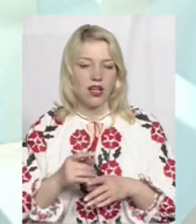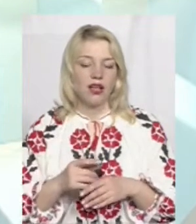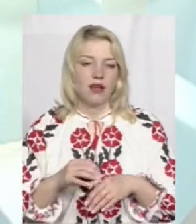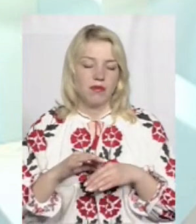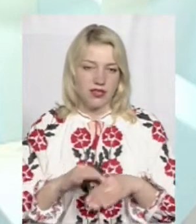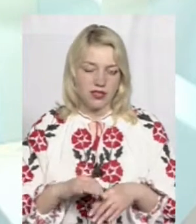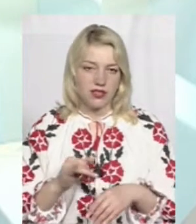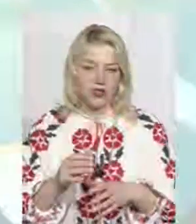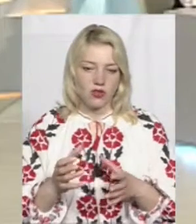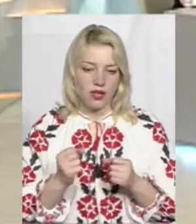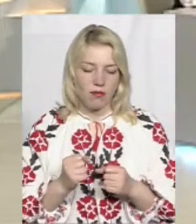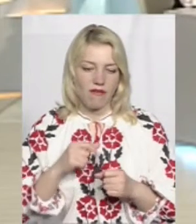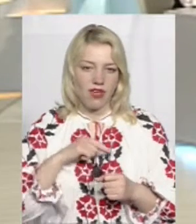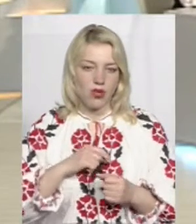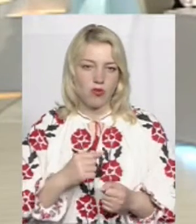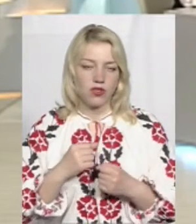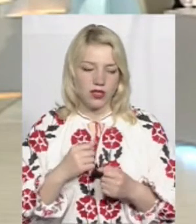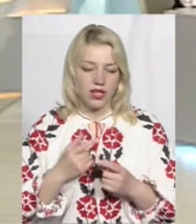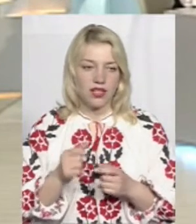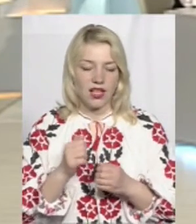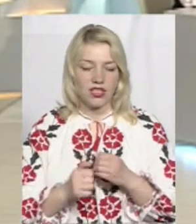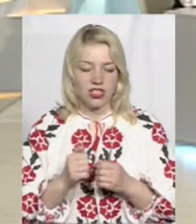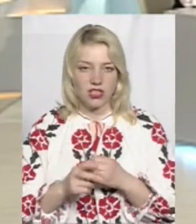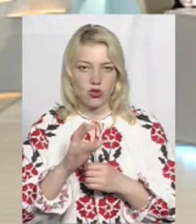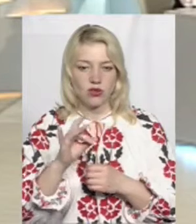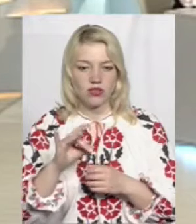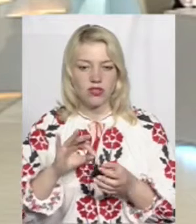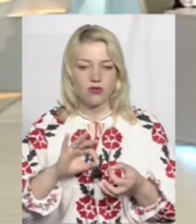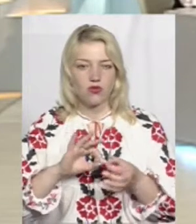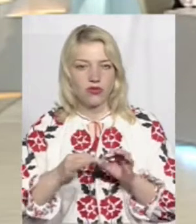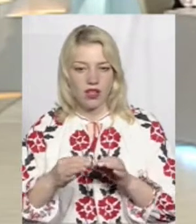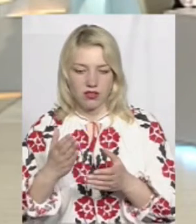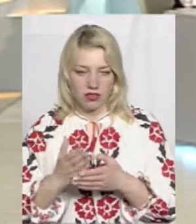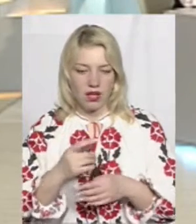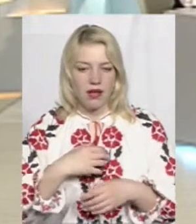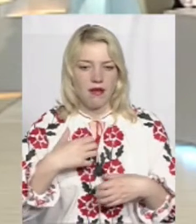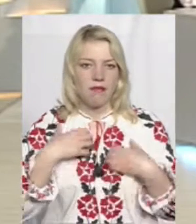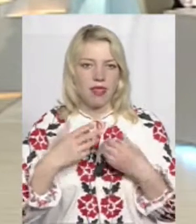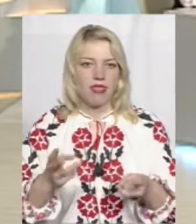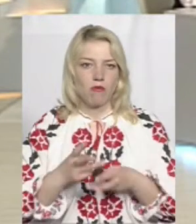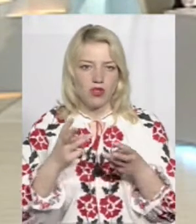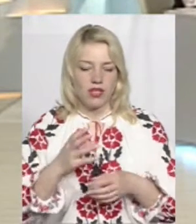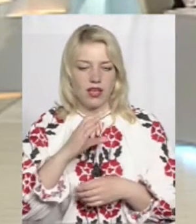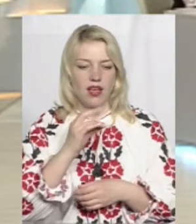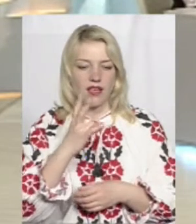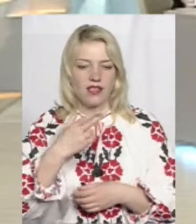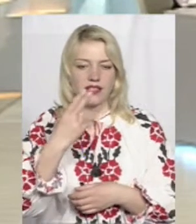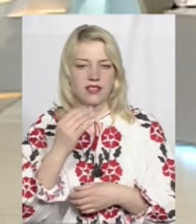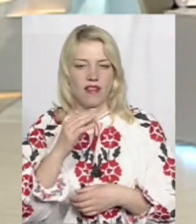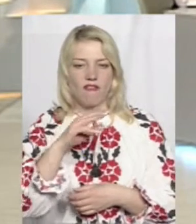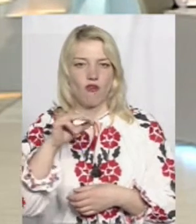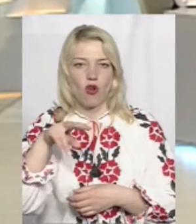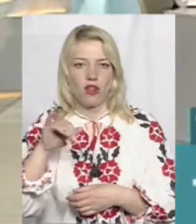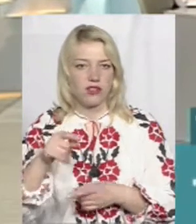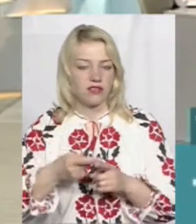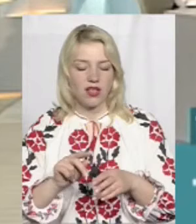отримав імунітет, але дуже часто кір ускладнюється. Ускладнюється пневмонієми, ускладнюється энцефалітами, які лікуються